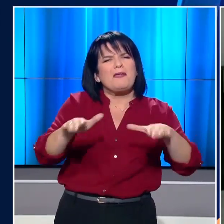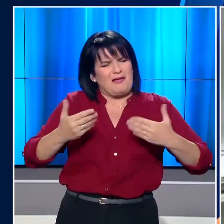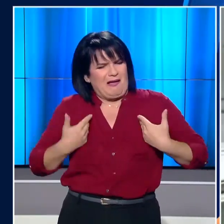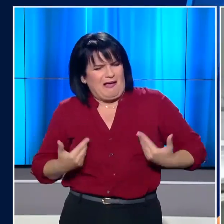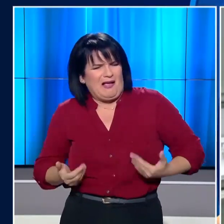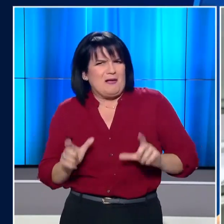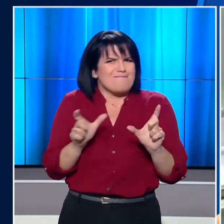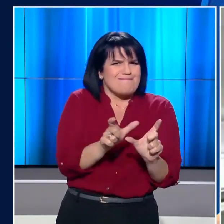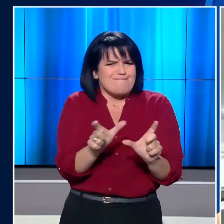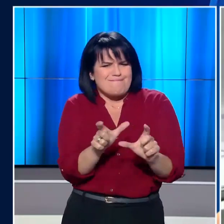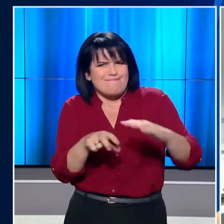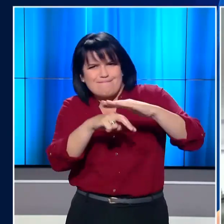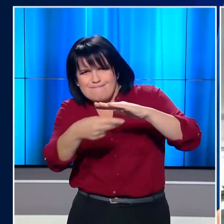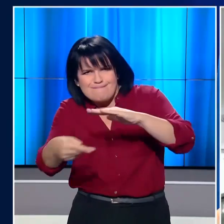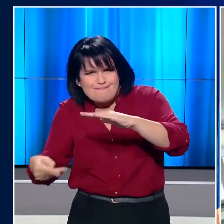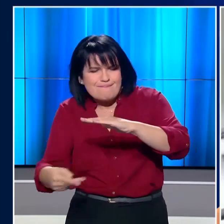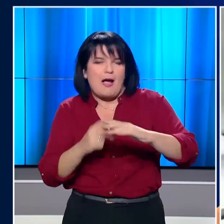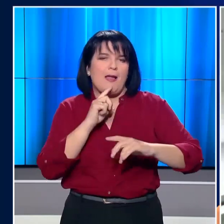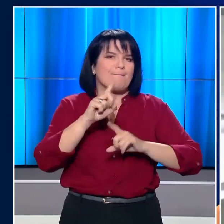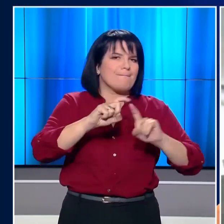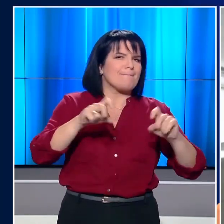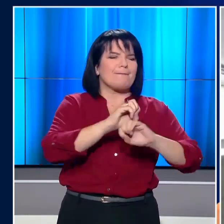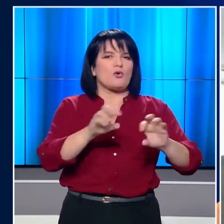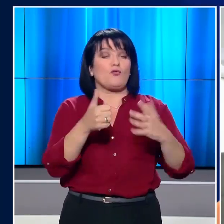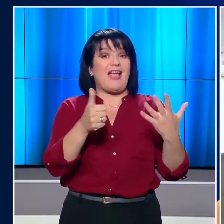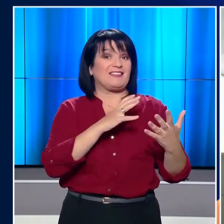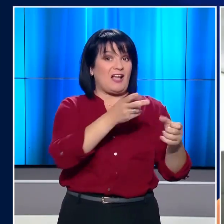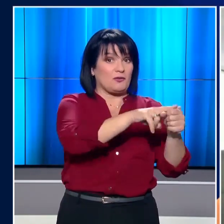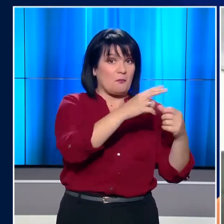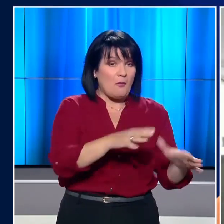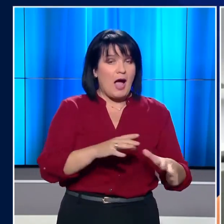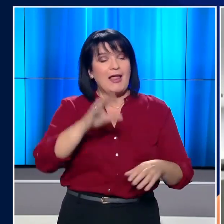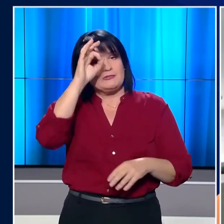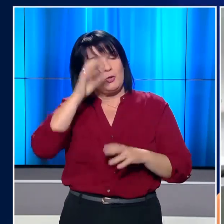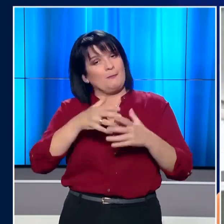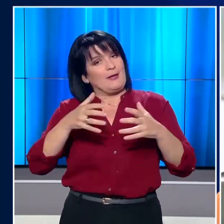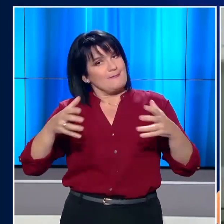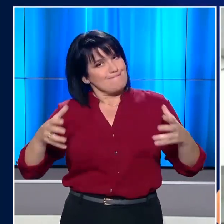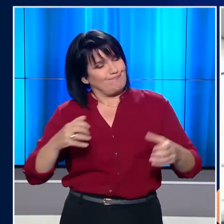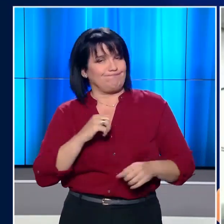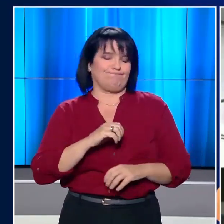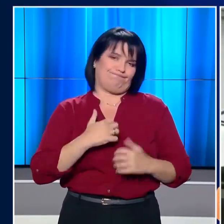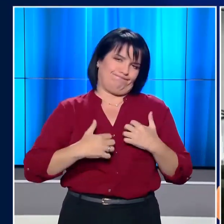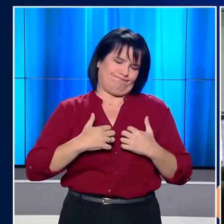τραυματισμένα και εκλοβισμένα. Μέχρι στιγμής οι πληροφορίες κάνουν λόγο για έξι νεκρούς, με τις αρχές να φοβούνται ότι ο αριθμός μπορεί να αυξηθεί.